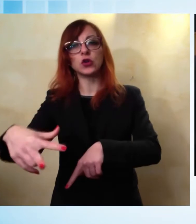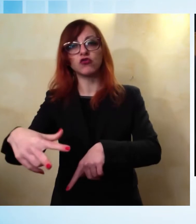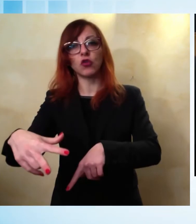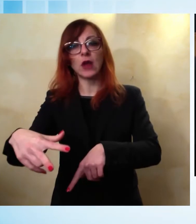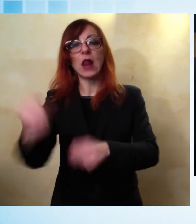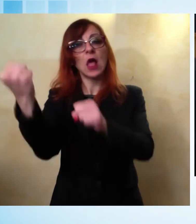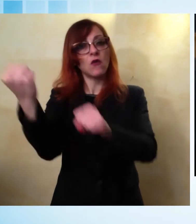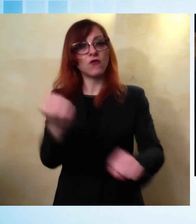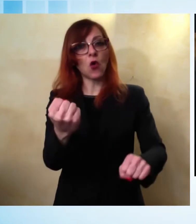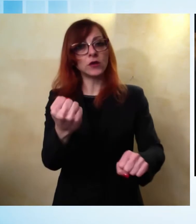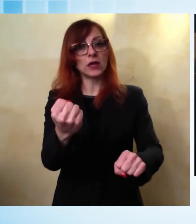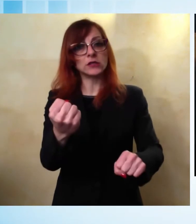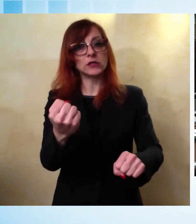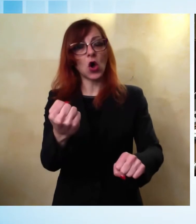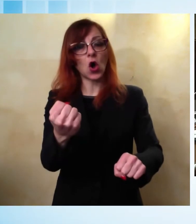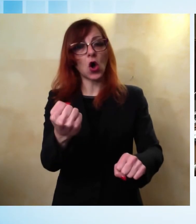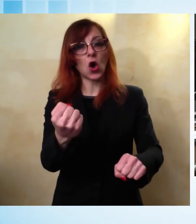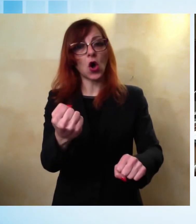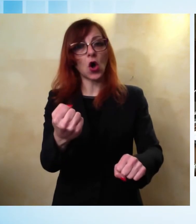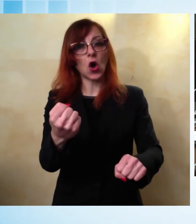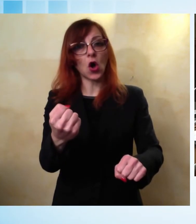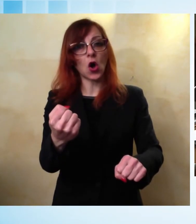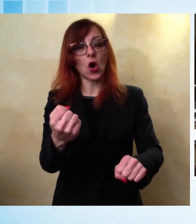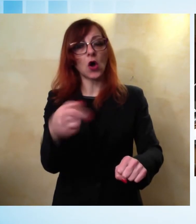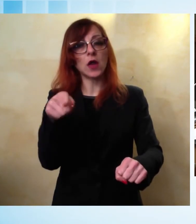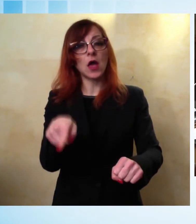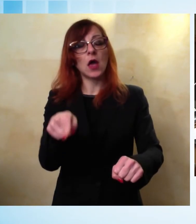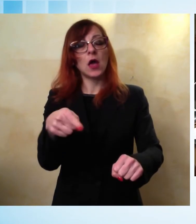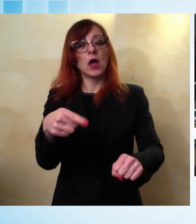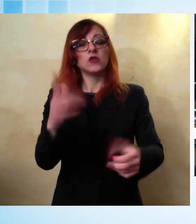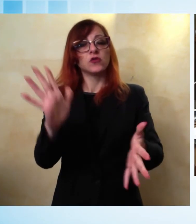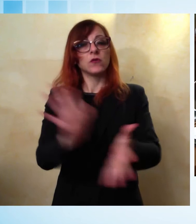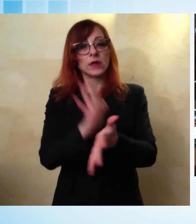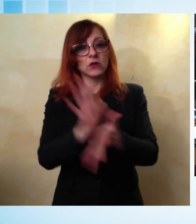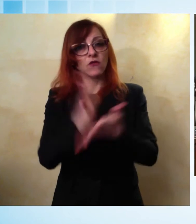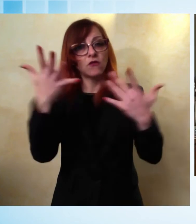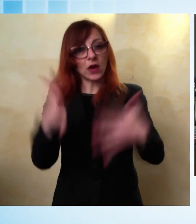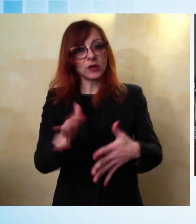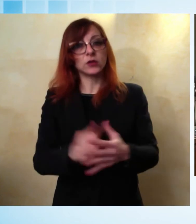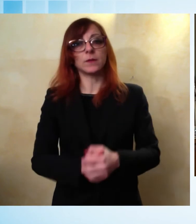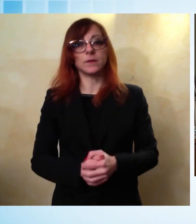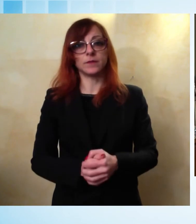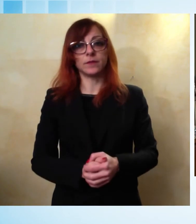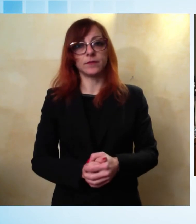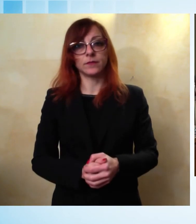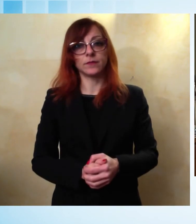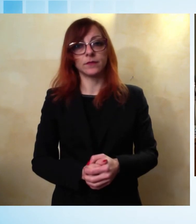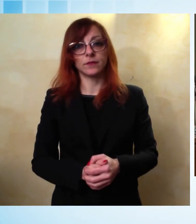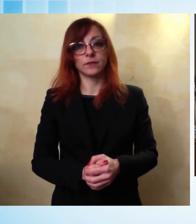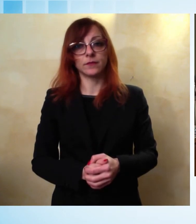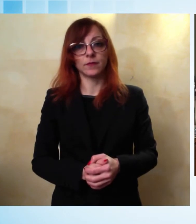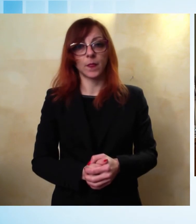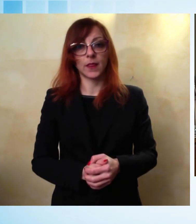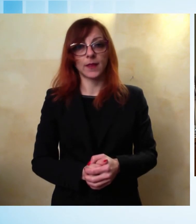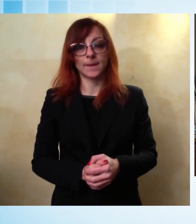istituzione, un nuovo punto di riferimento per le discipline artistiche italiane. Ci piace pensare che al di là del fatto